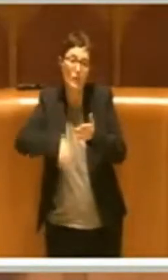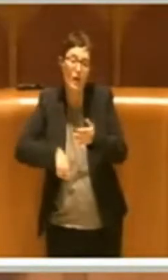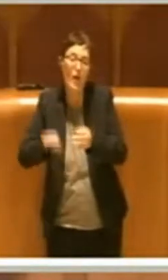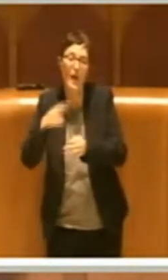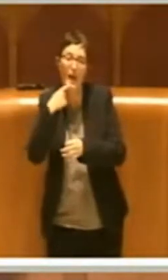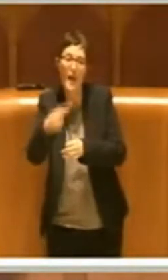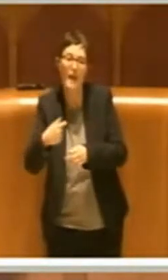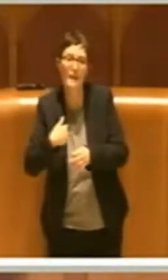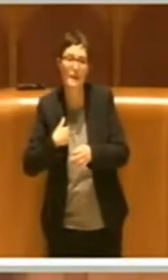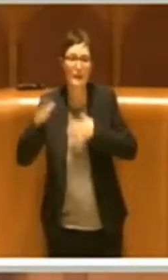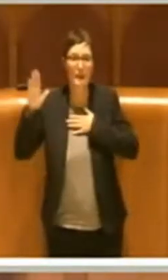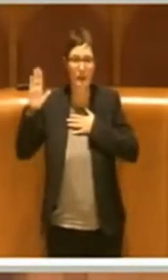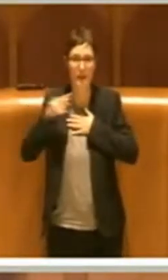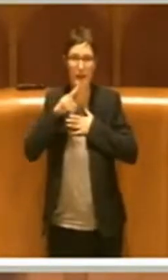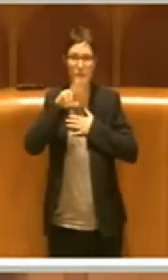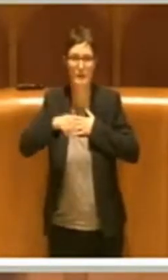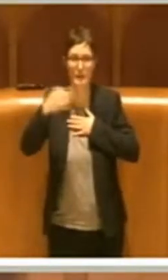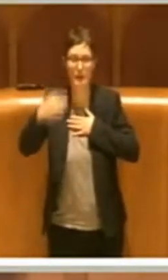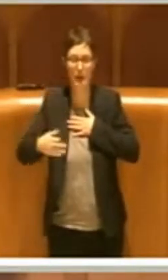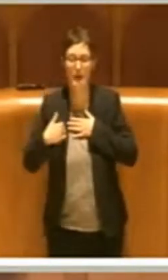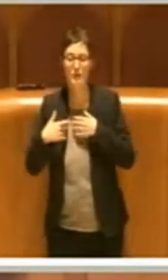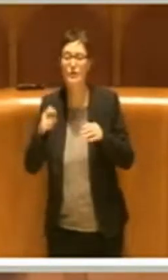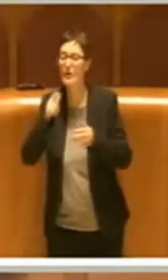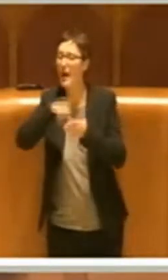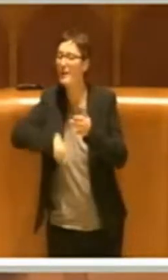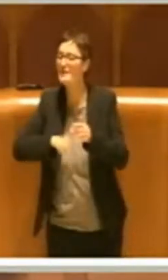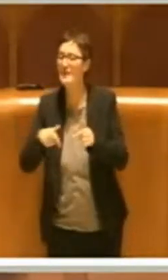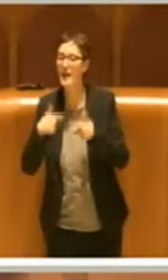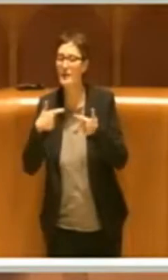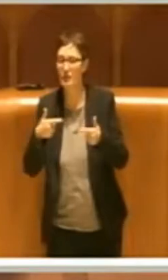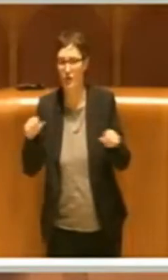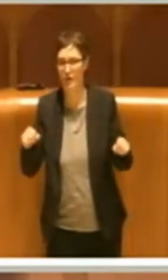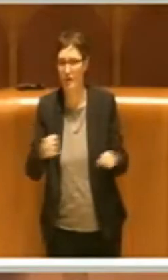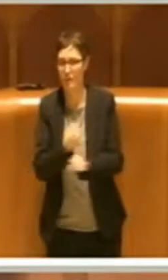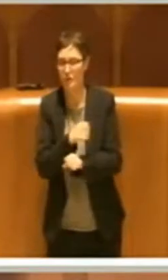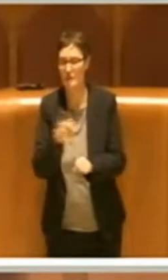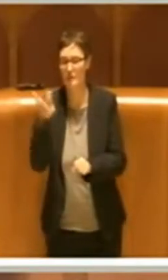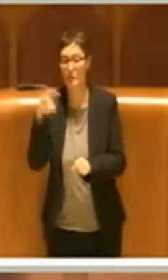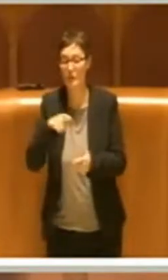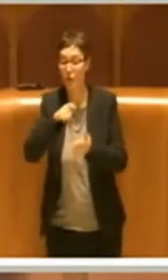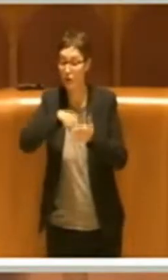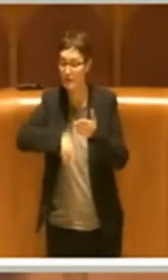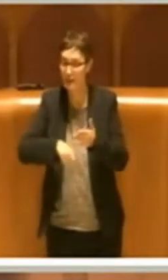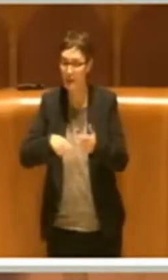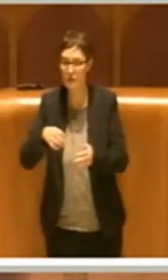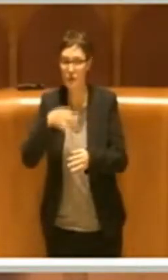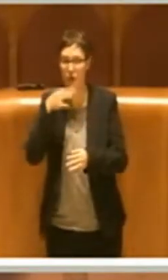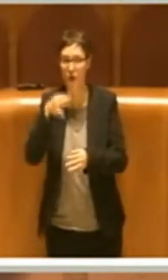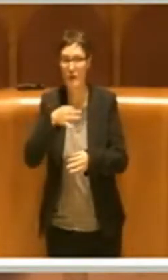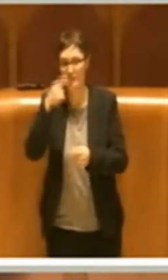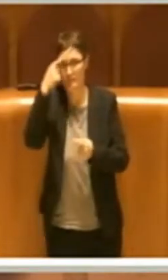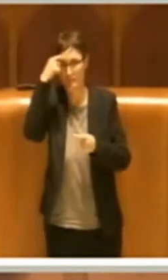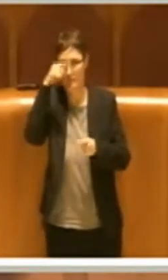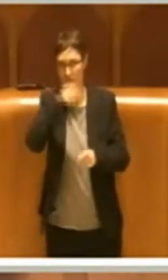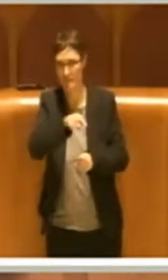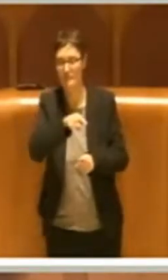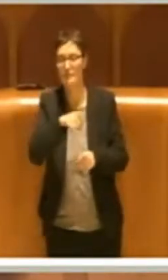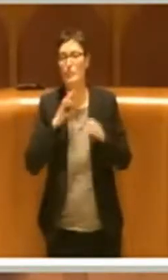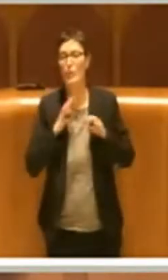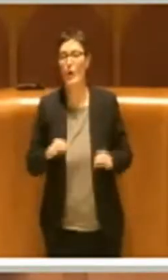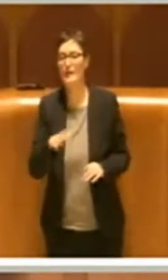ma non avranno il potere di sanzionare, in quanto la sanzione è sempre in capo al corpo di polizia locale,